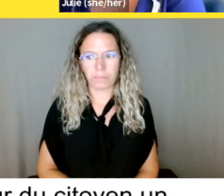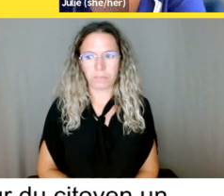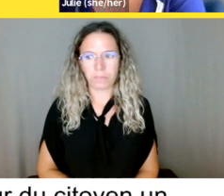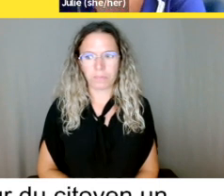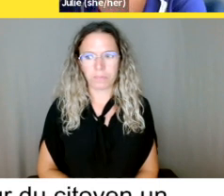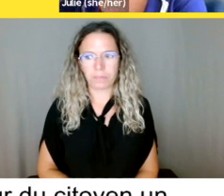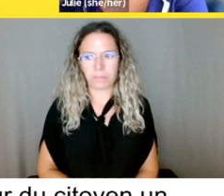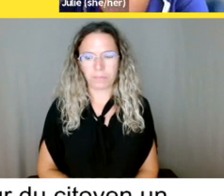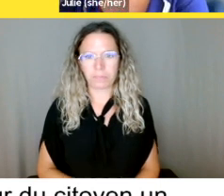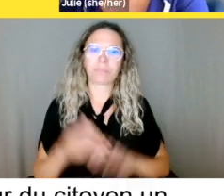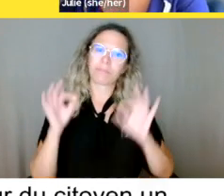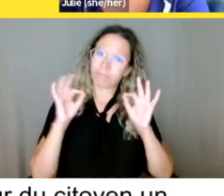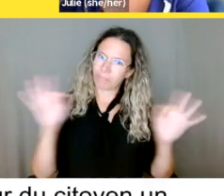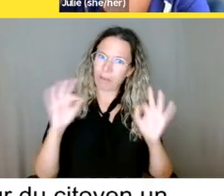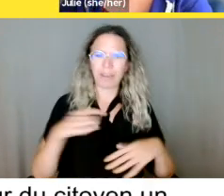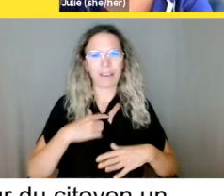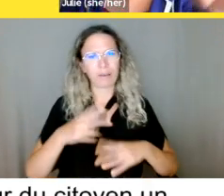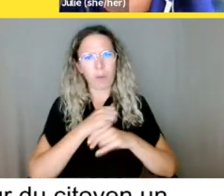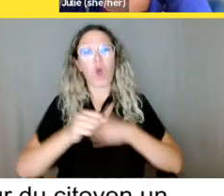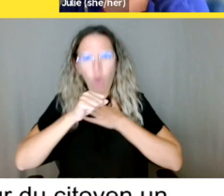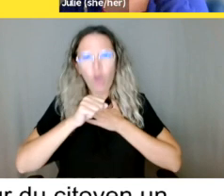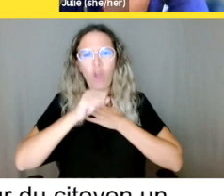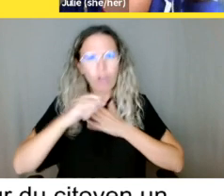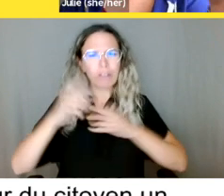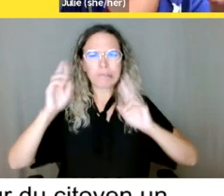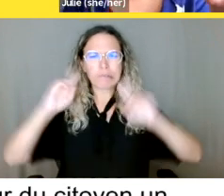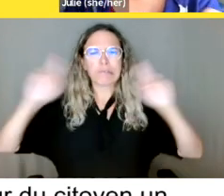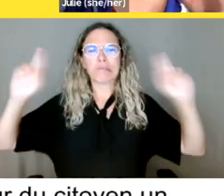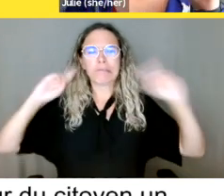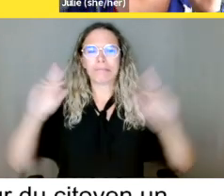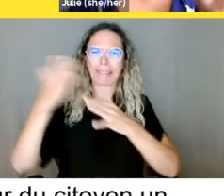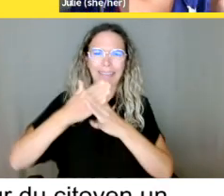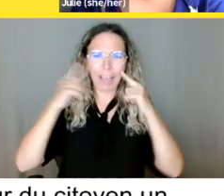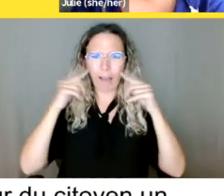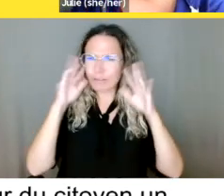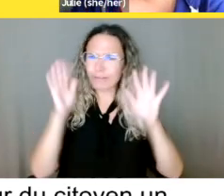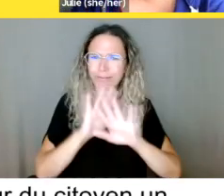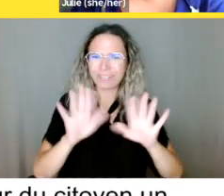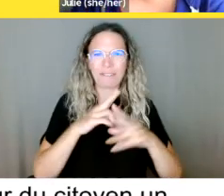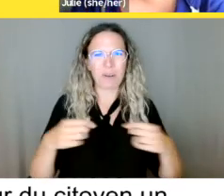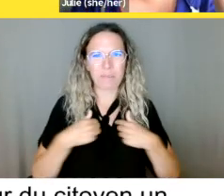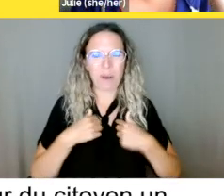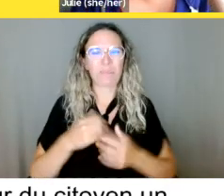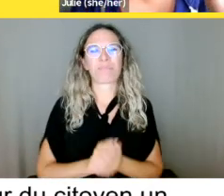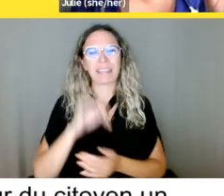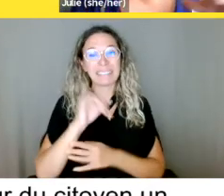C'est ça. Si vous déposez une plainte auprès de la Charte canadienne, bien, vous déposez la plainte